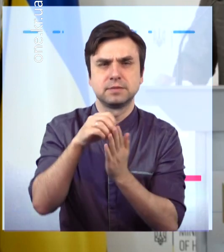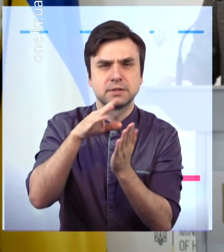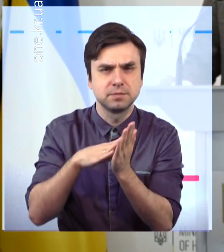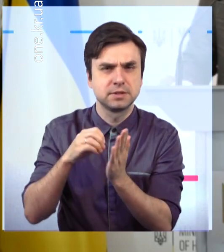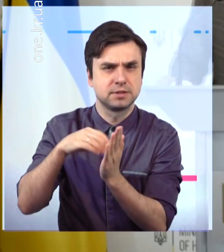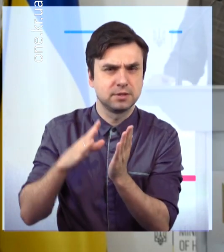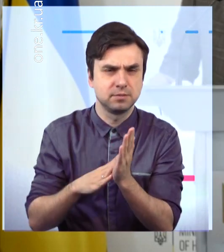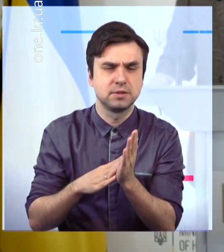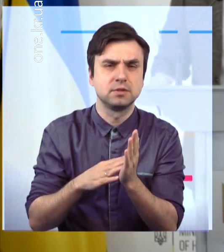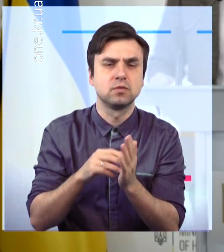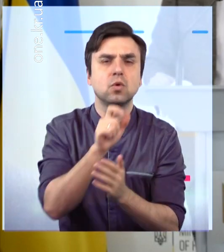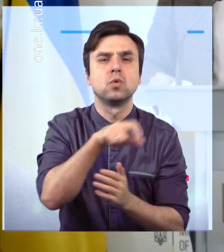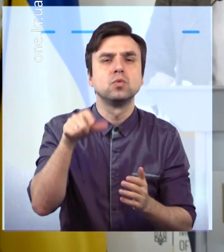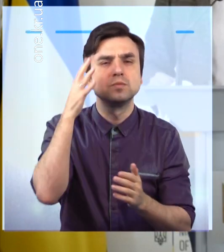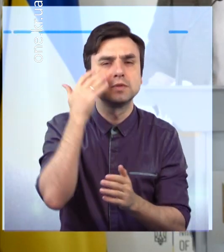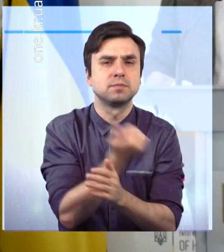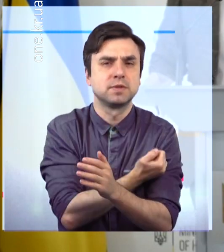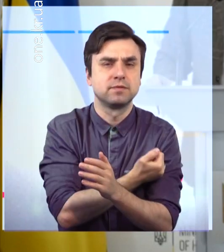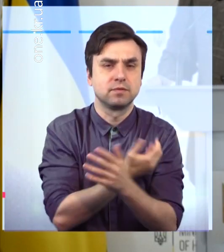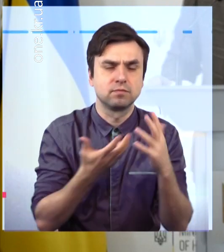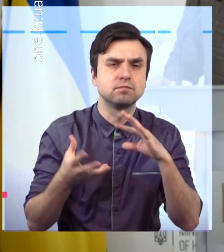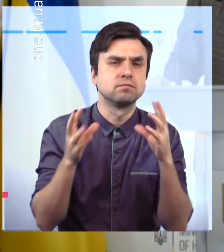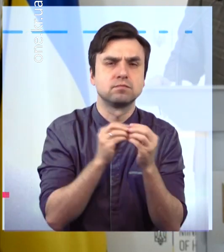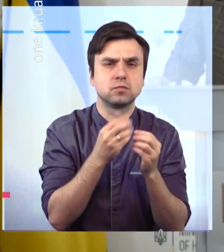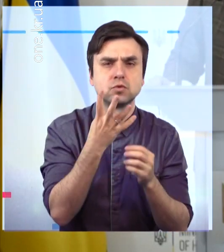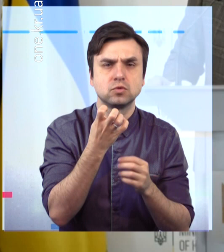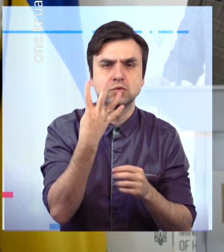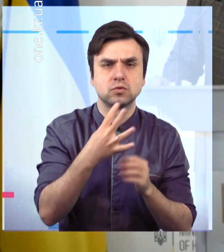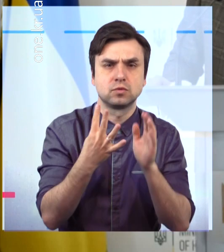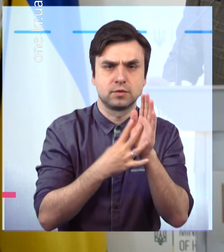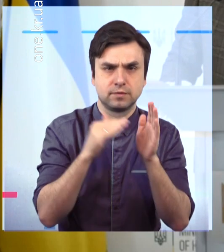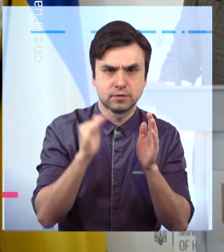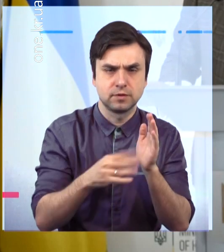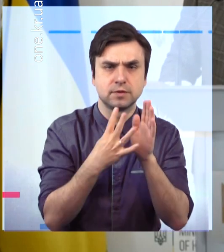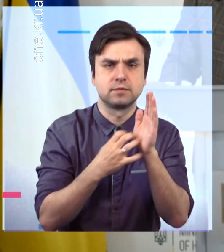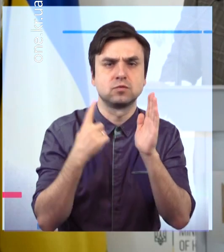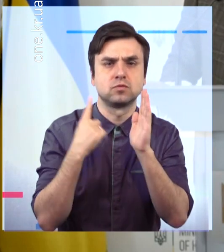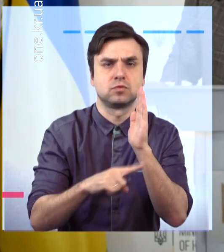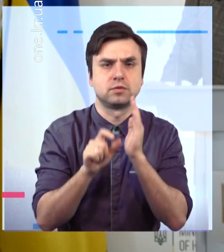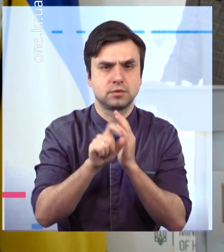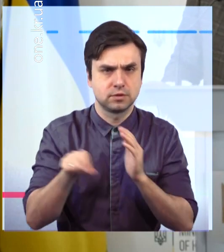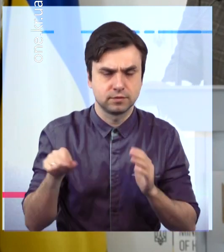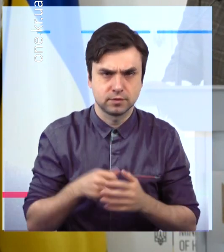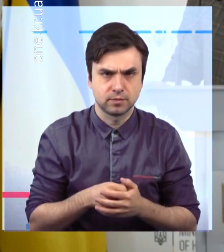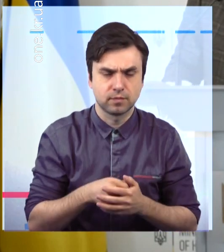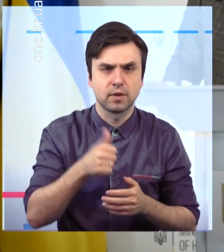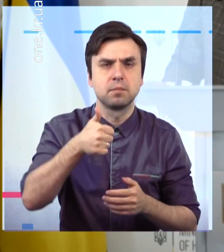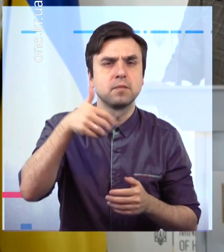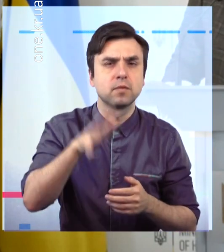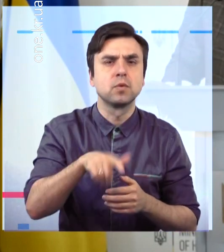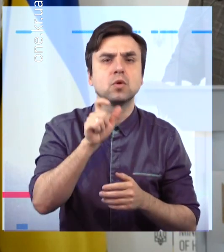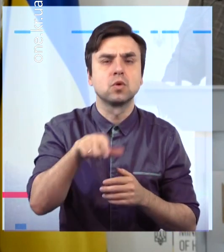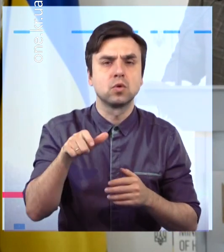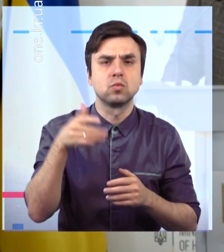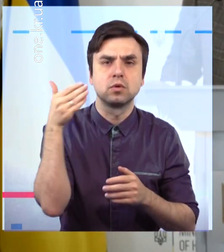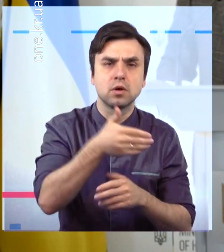вакцинацію записалося 449 тисяч 960 людей. І найбільше записів здійснюють люди відповідно